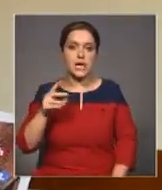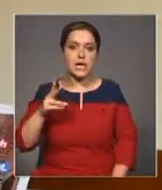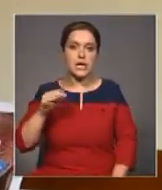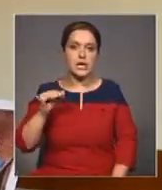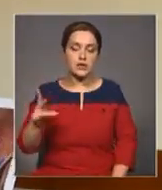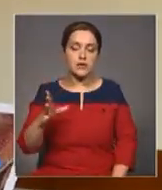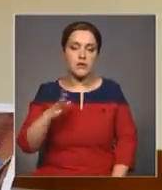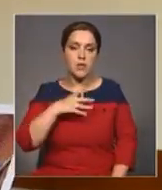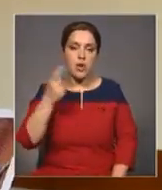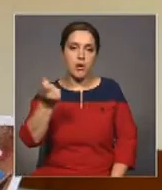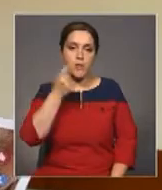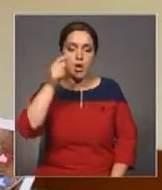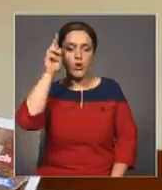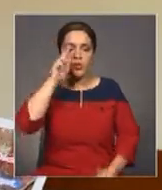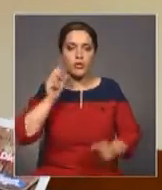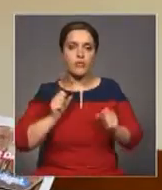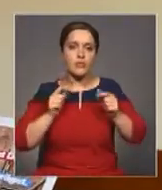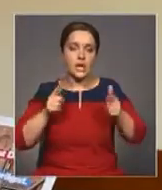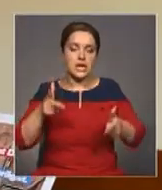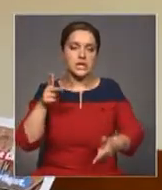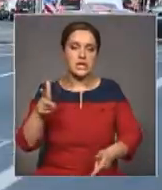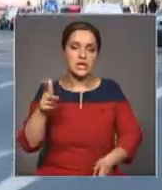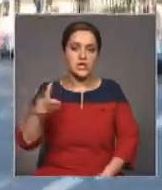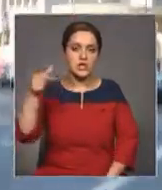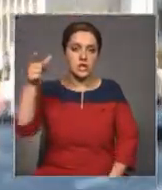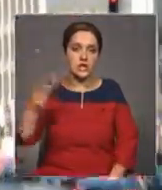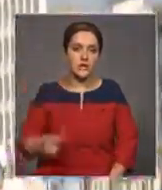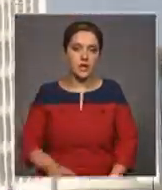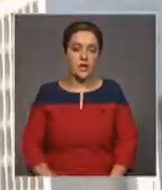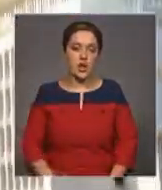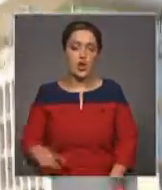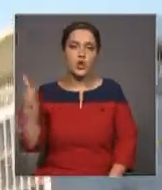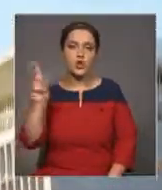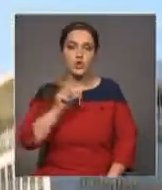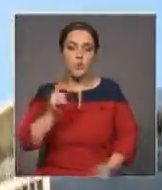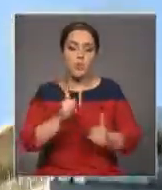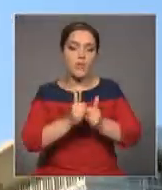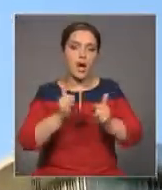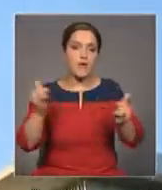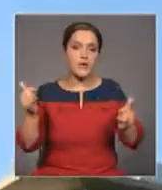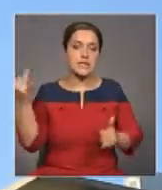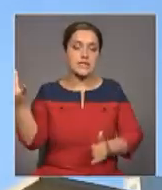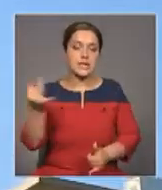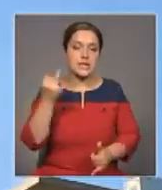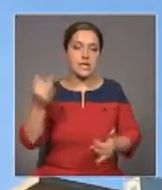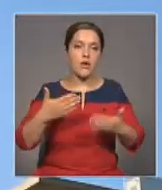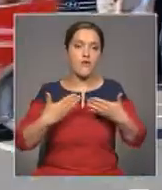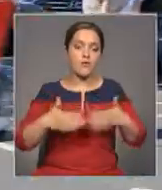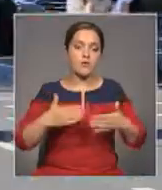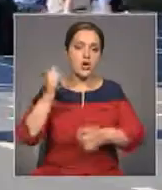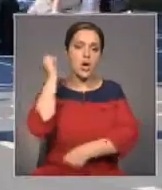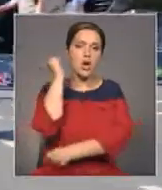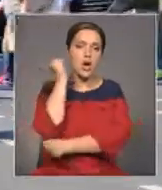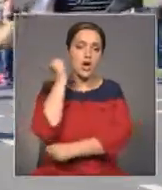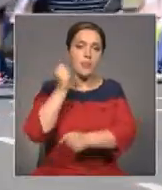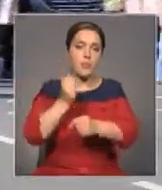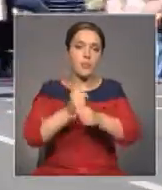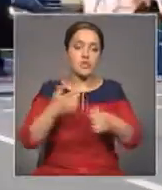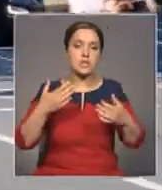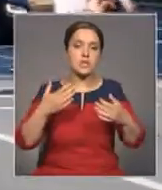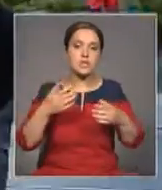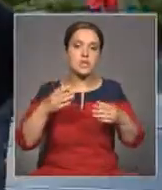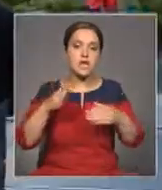низкий показатель поступающих – 3000 человек. Чтобы повысить интересы выпускников к рабочим специальностям, помимо агитации,